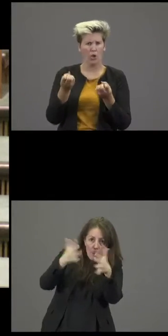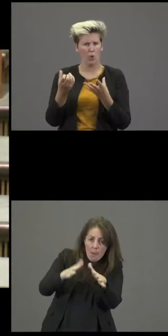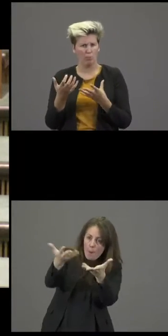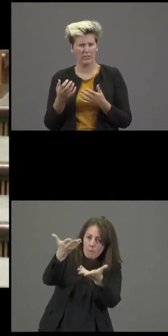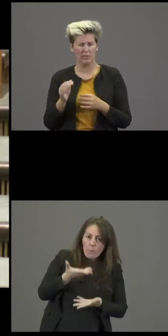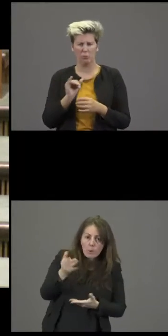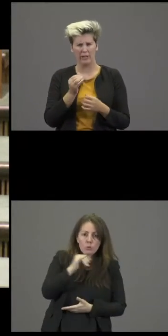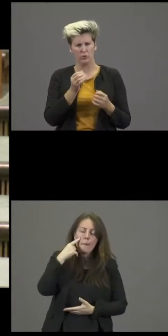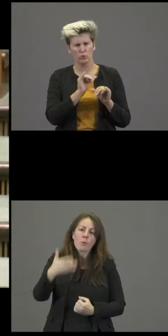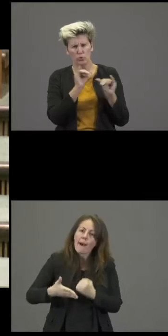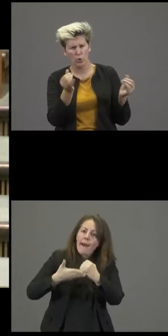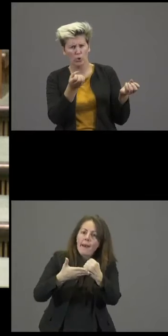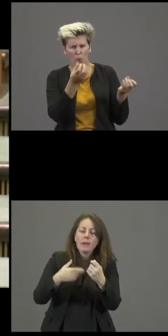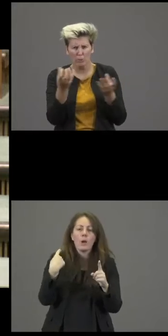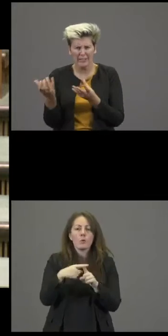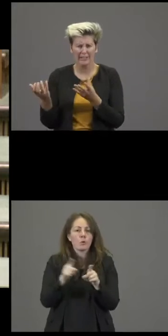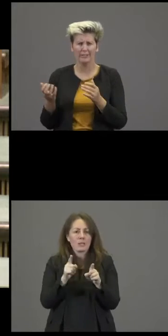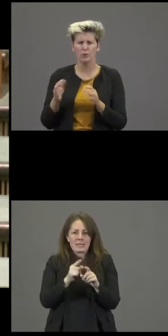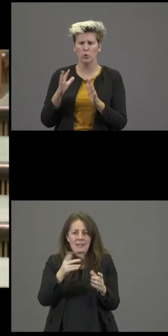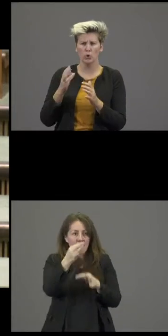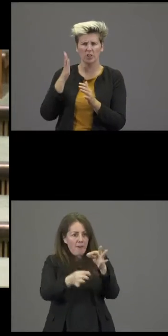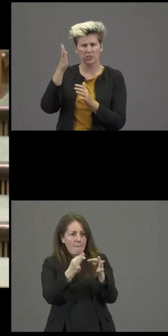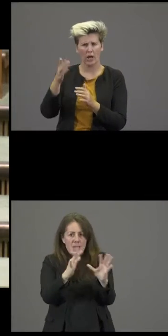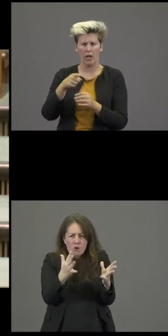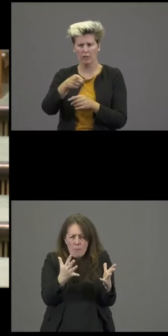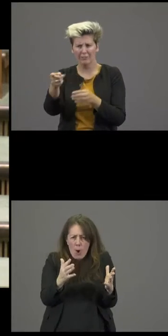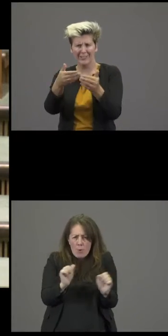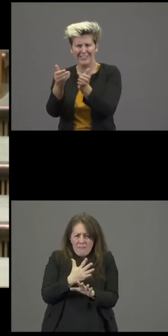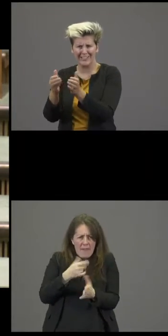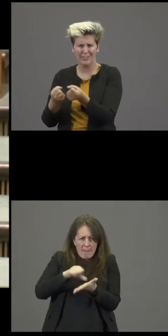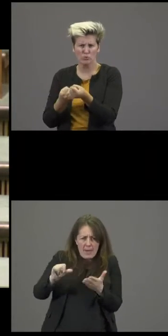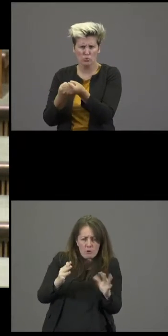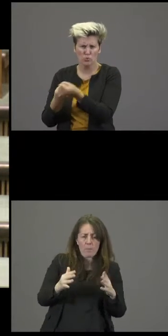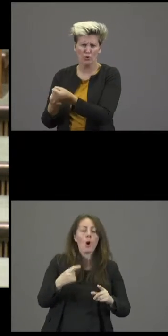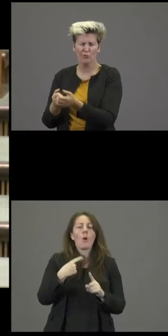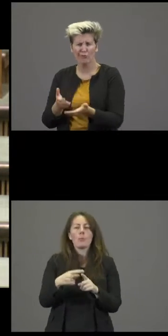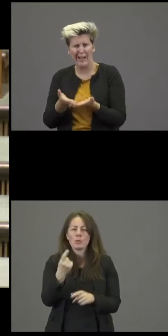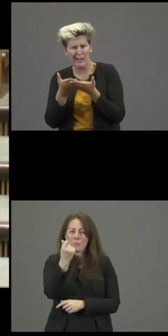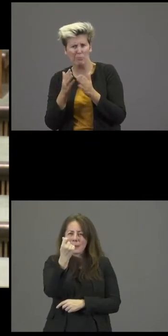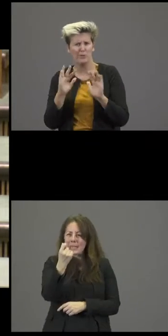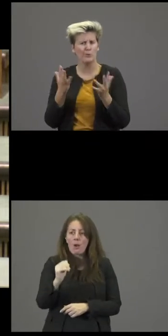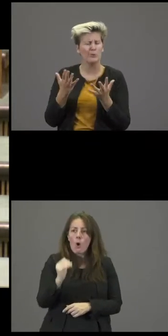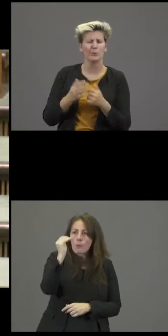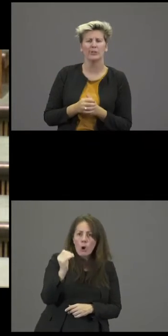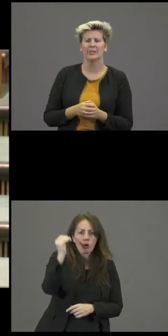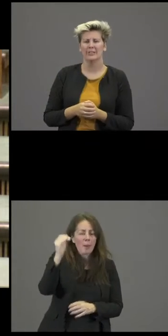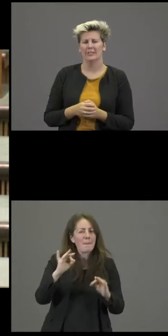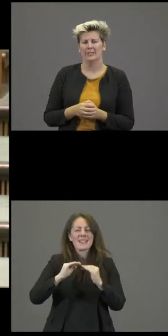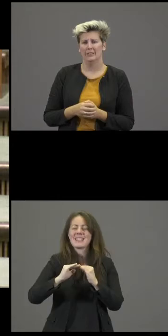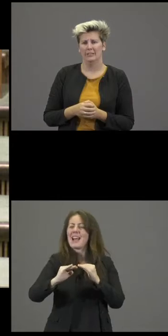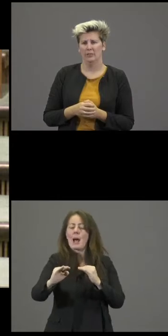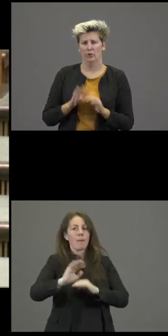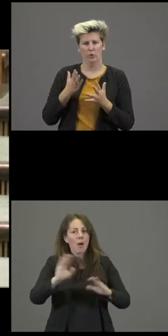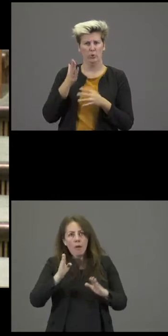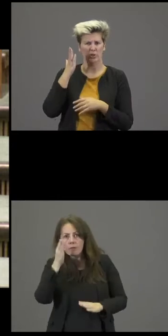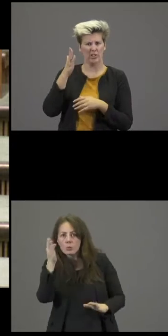ménages et soutenir le pouvoir d'achat ? Comment allez-vous répondre à ces flambées de prix qui semblent ne pas vouloir se stabiliser ? Et